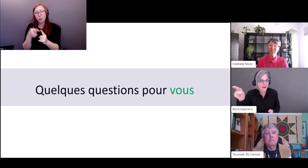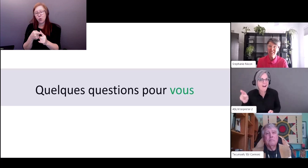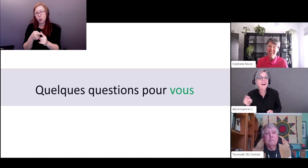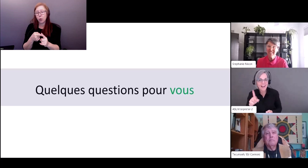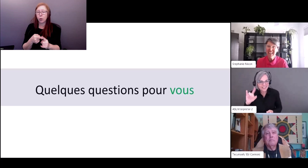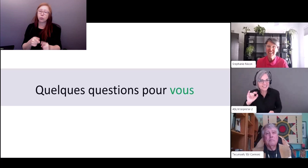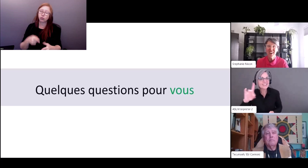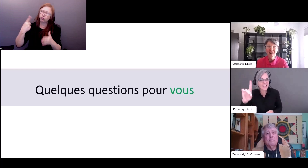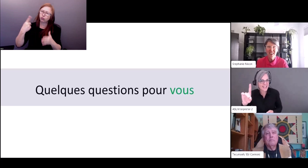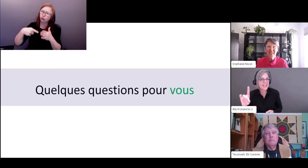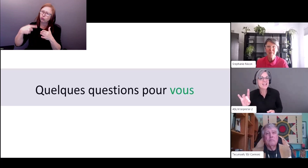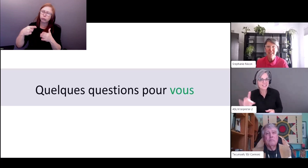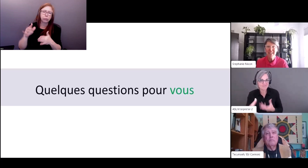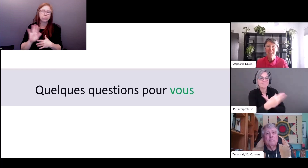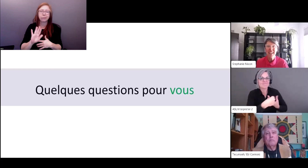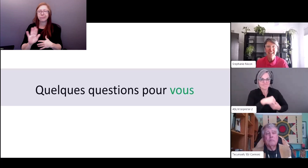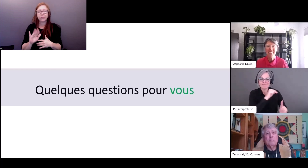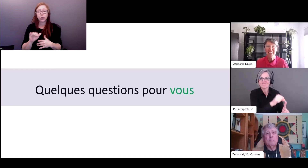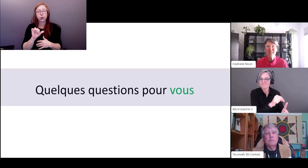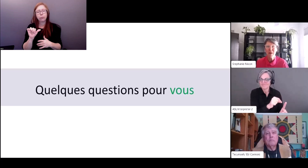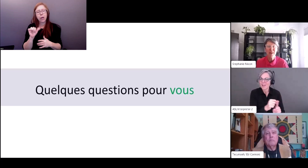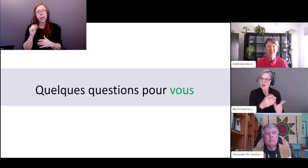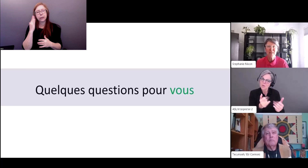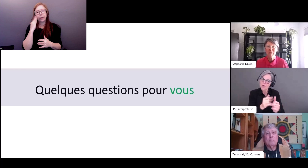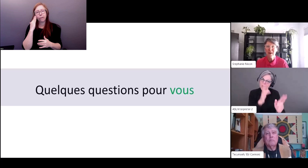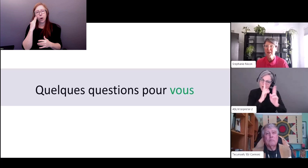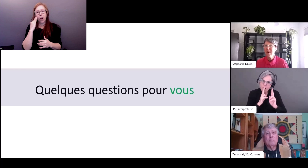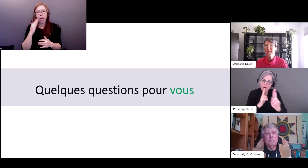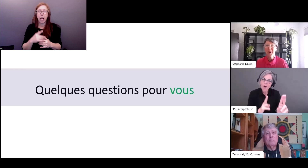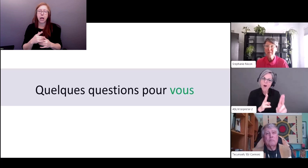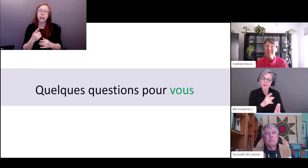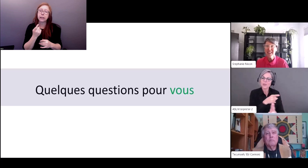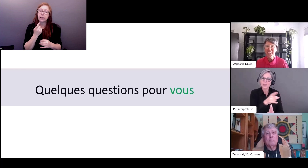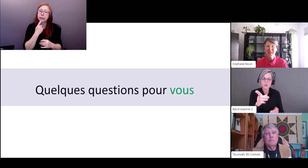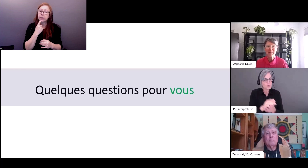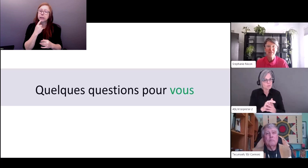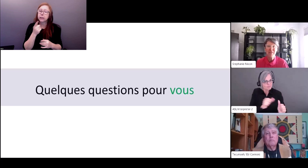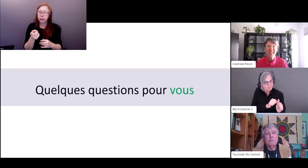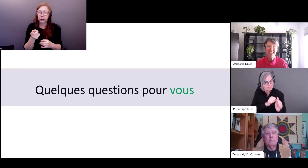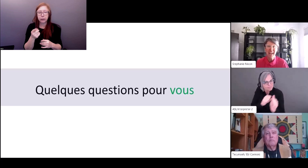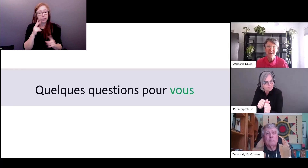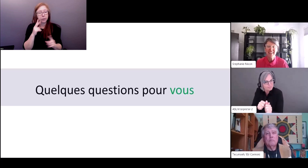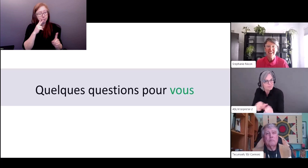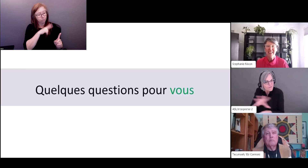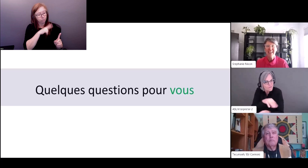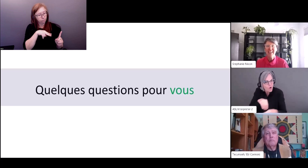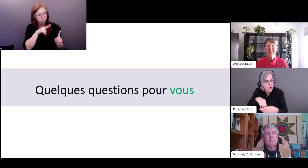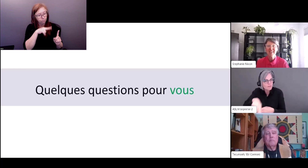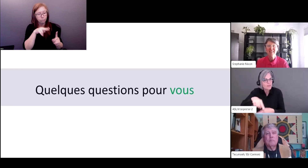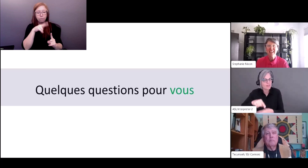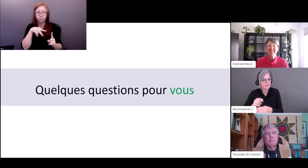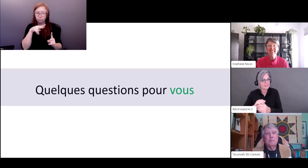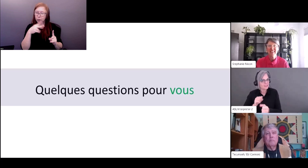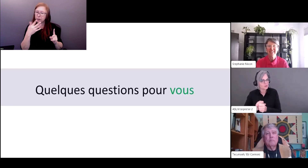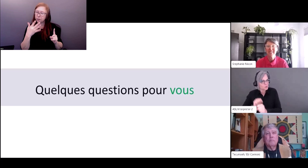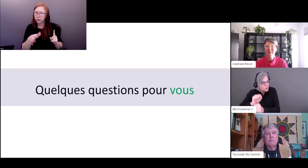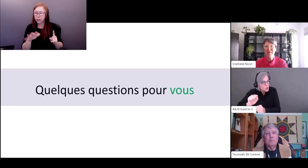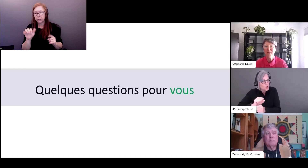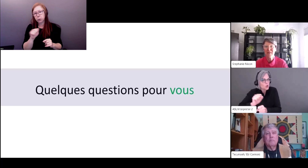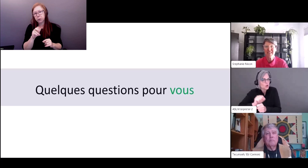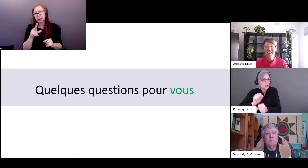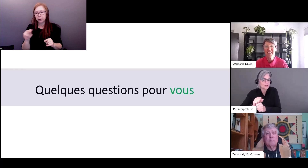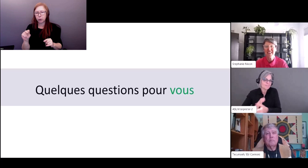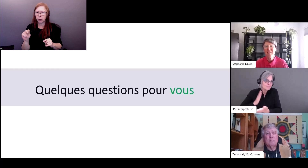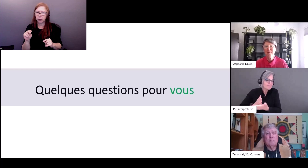certains d'entre vous ont déjà assisté et par cette question nous voulons honorer cette